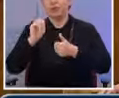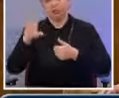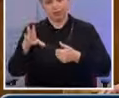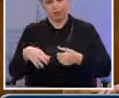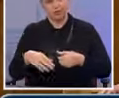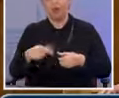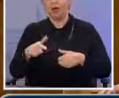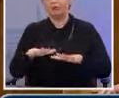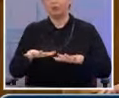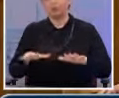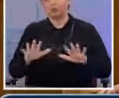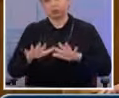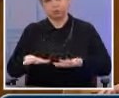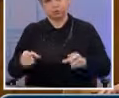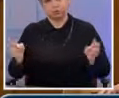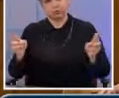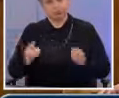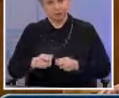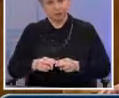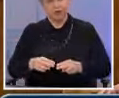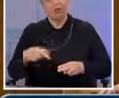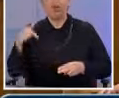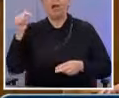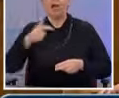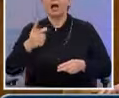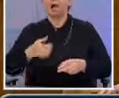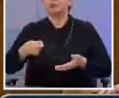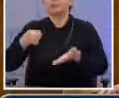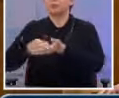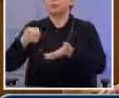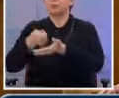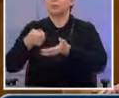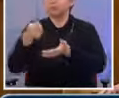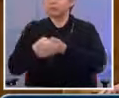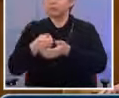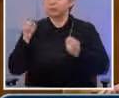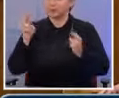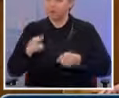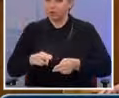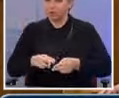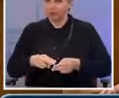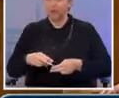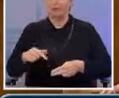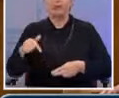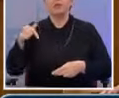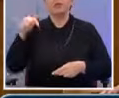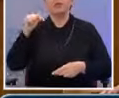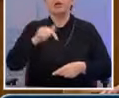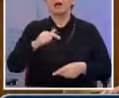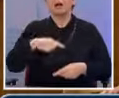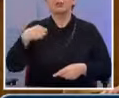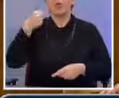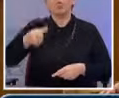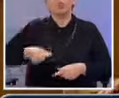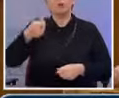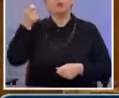Ελάφρυστον βαρών που επομίστηκαν οι Έλληνες πολίτες τα χρόνια της κρίσης. Ισορροπημένα δημοσιονομικά μεγέθη και μείωση του δημόσιου